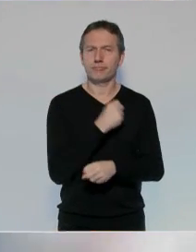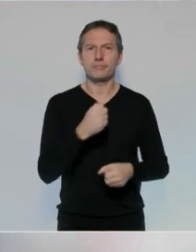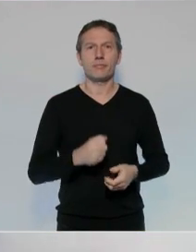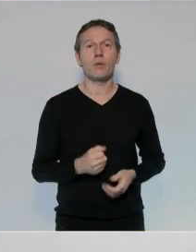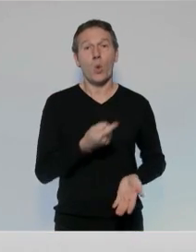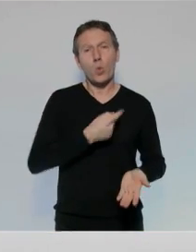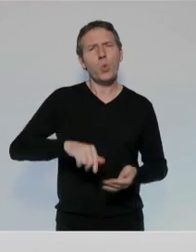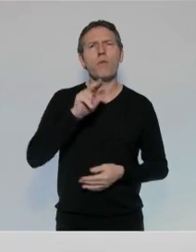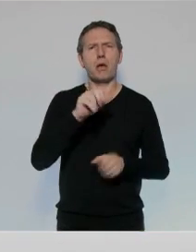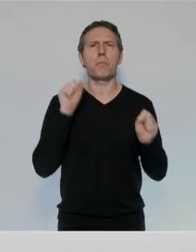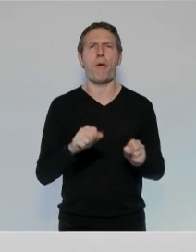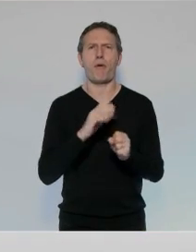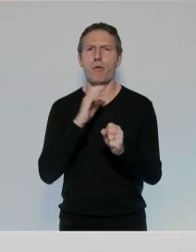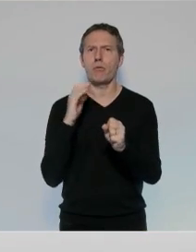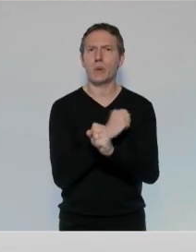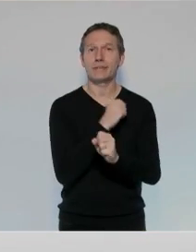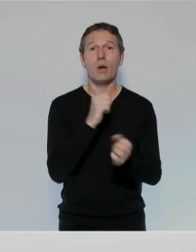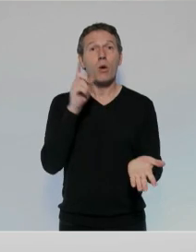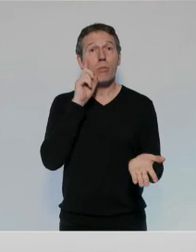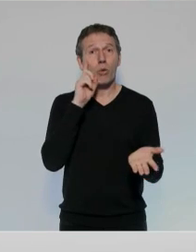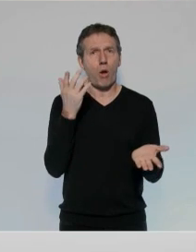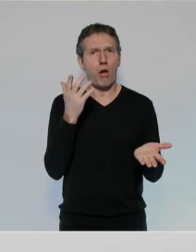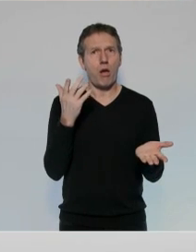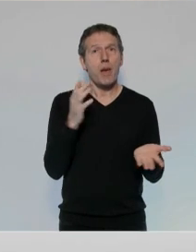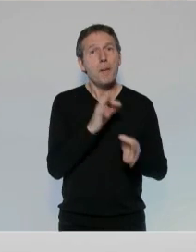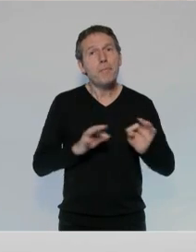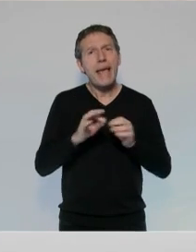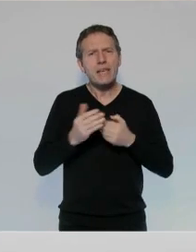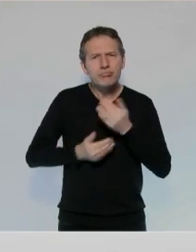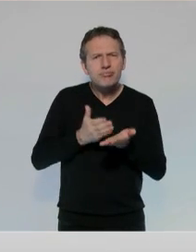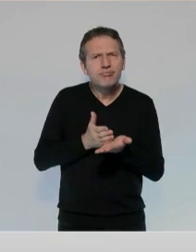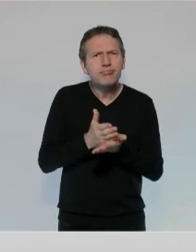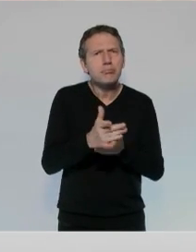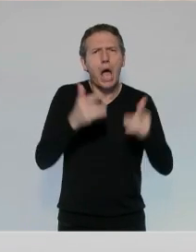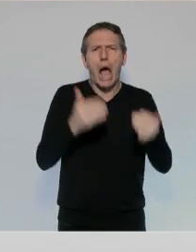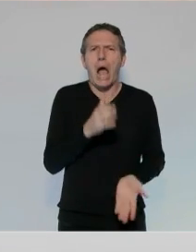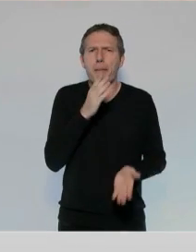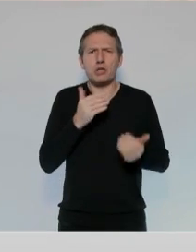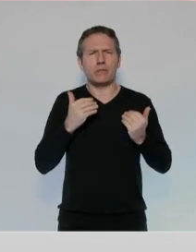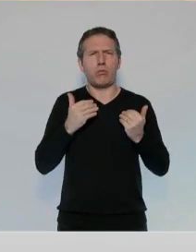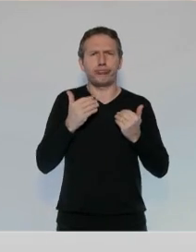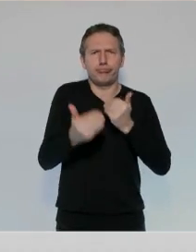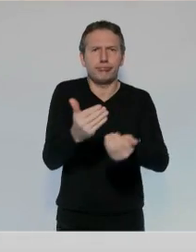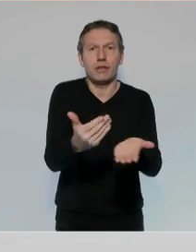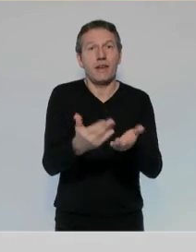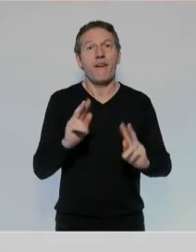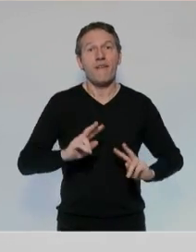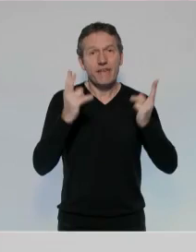victorieux. Nous réussirons parce que rien n'arrête un pays qui se dresse pour son avenir.